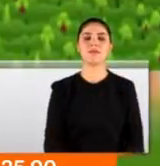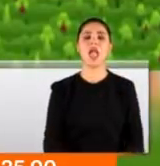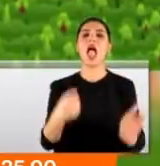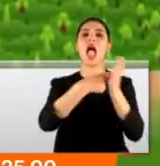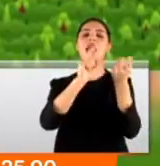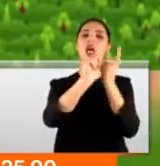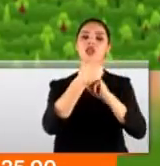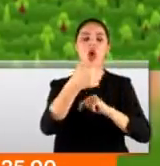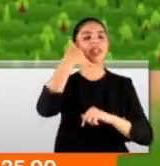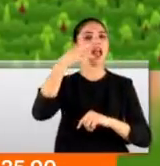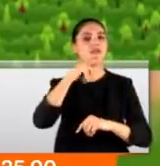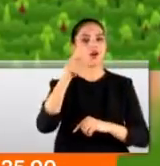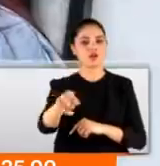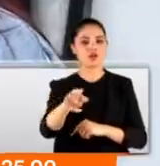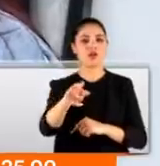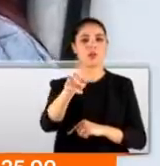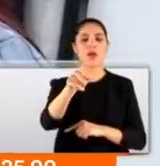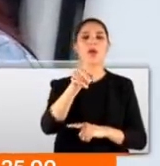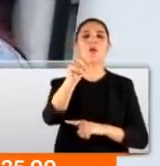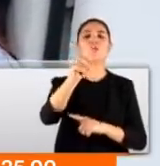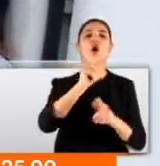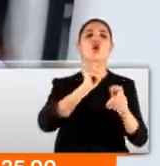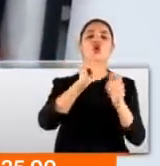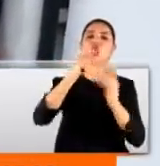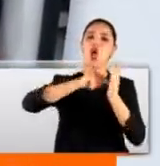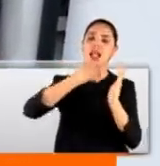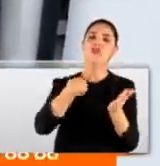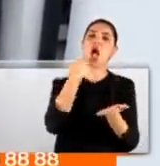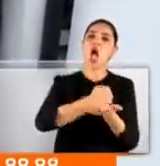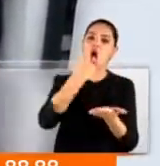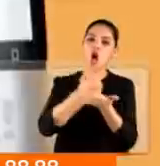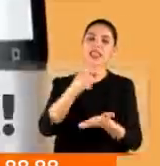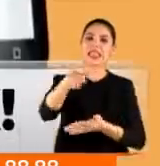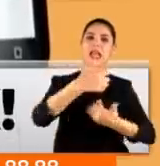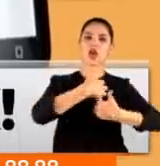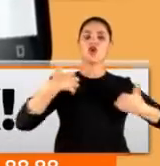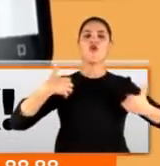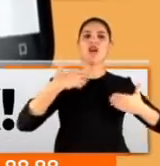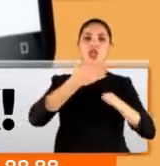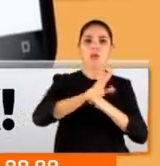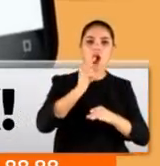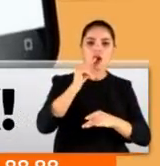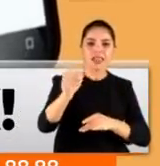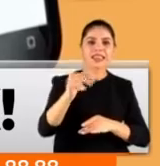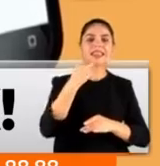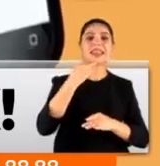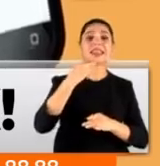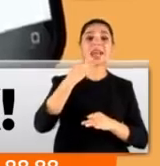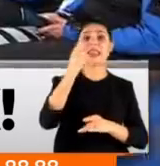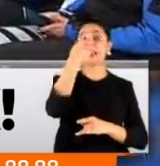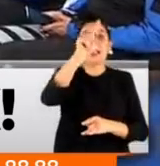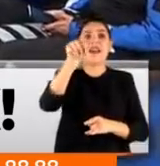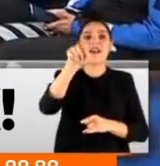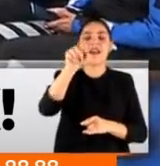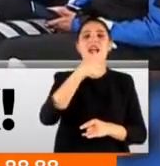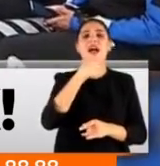Telefon numaramız. Kullanım sözleşmesini onaylıyorum. Size güveniyorum. Doğruladım. Bu sadece kadınların indirebildiği bir program.